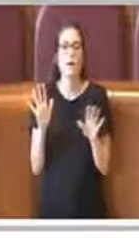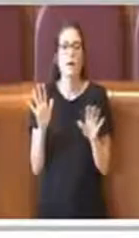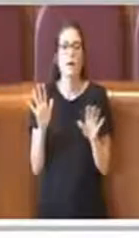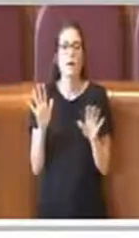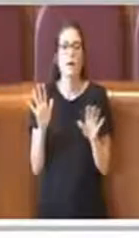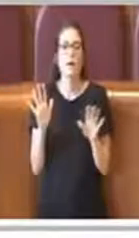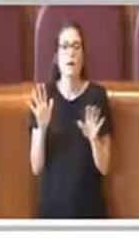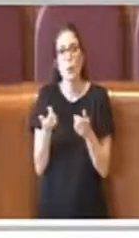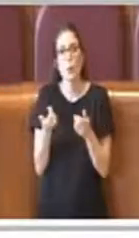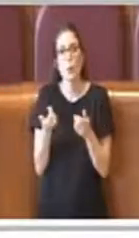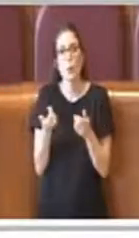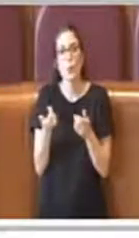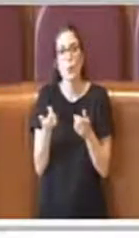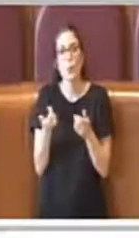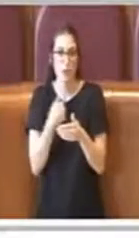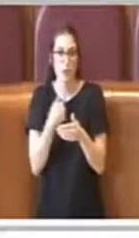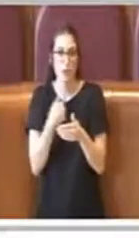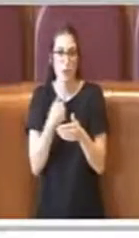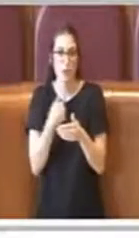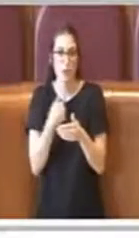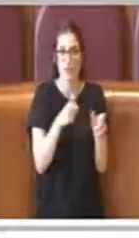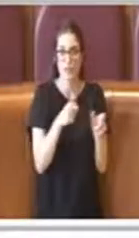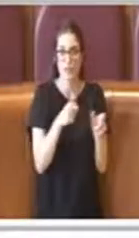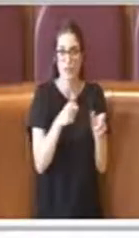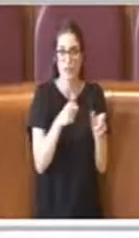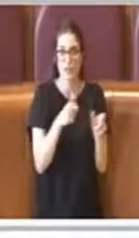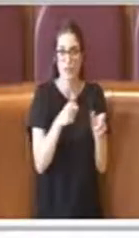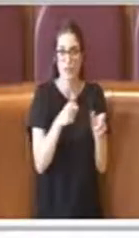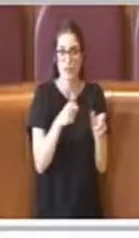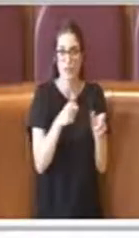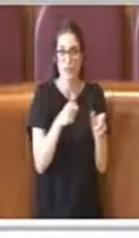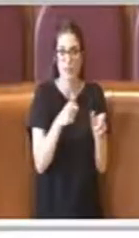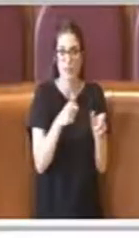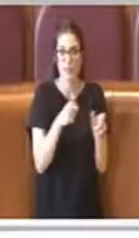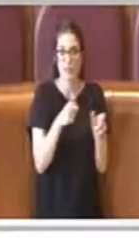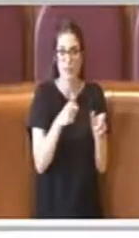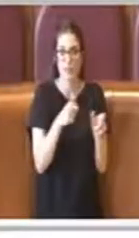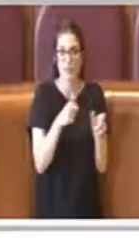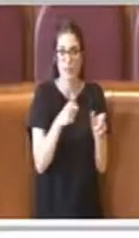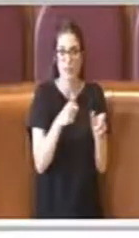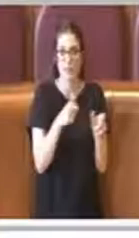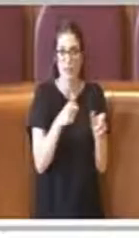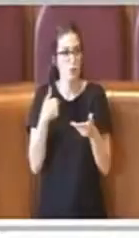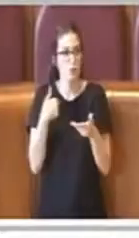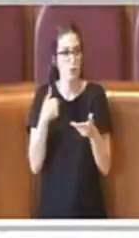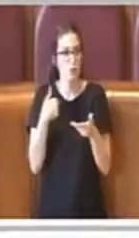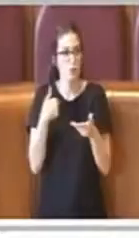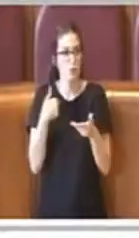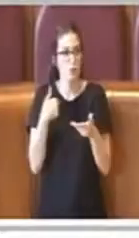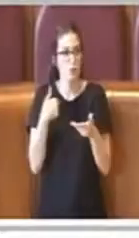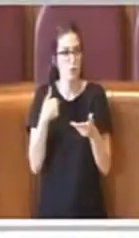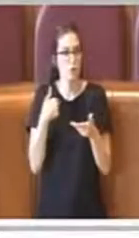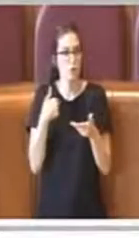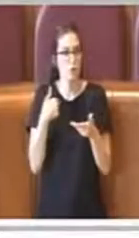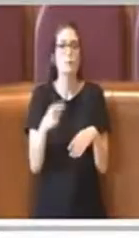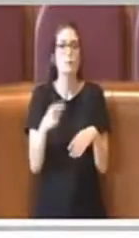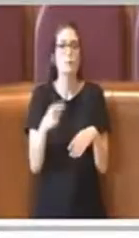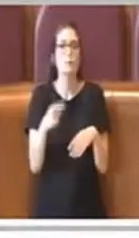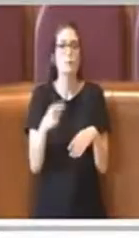il registro prevede un numero limitato dei singoli e anche con un peso dimezzato, quindi di fatto